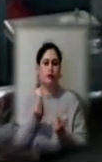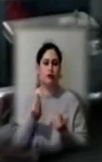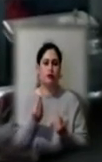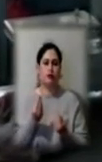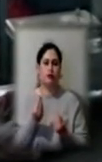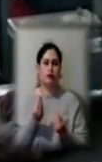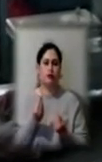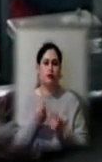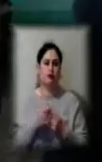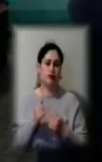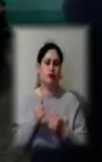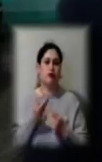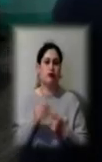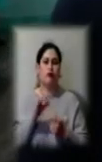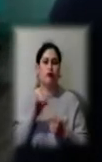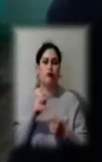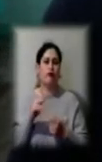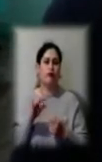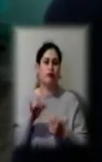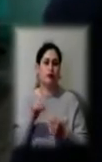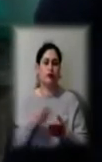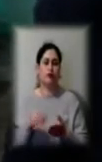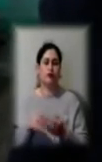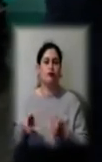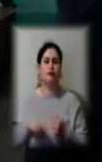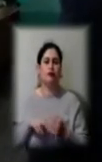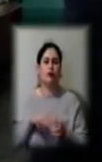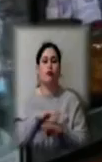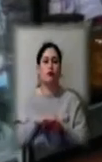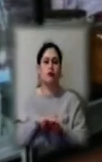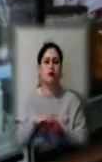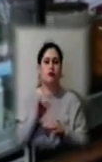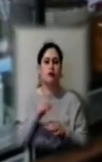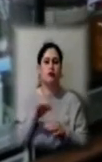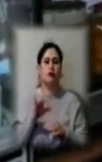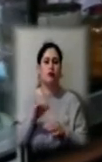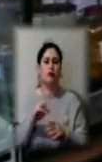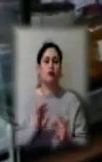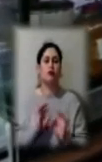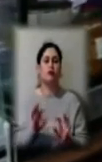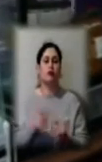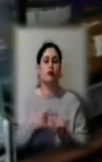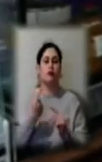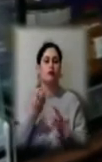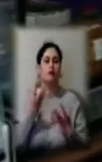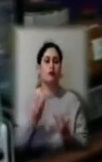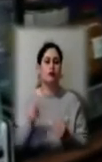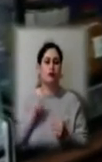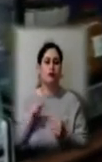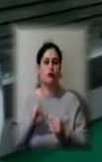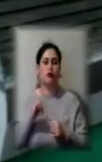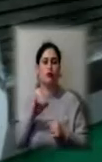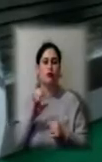все, і овочі купила. Директор ринку Олександр Самойленко розповідає, що з перших днів роботи у карантині вийшло